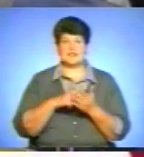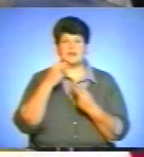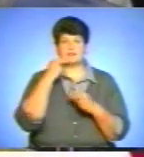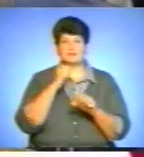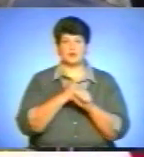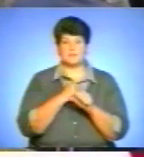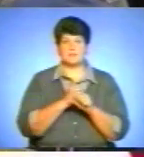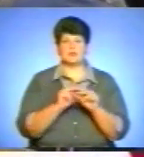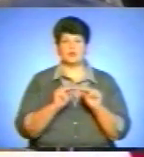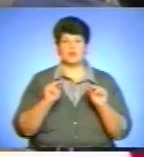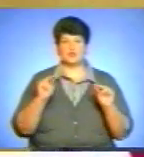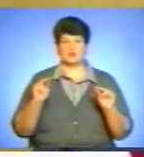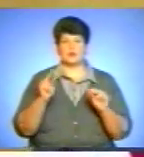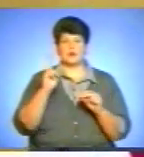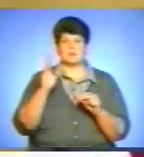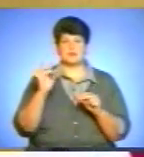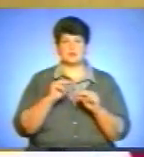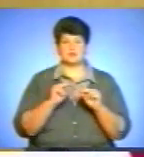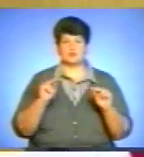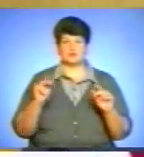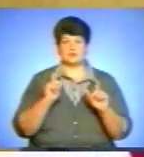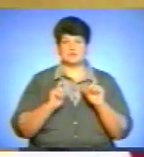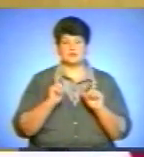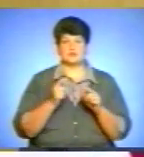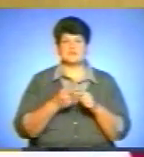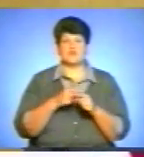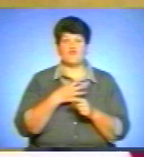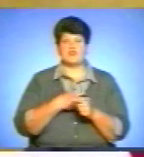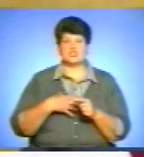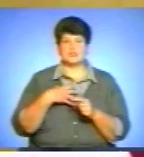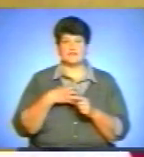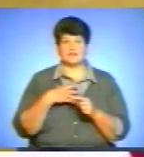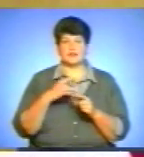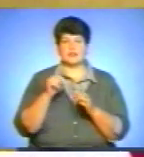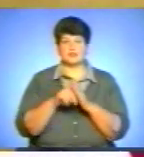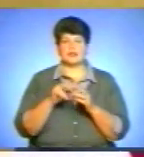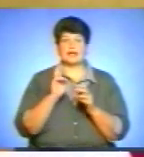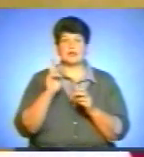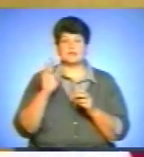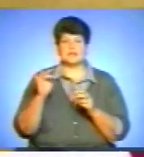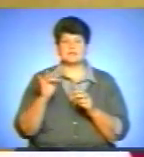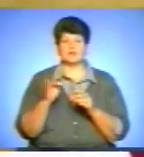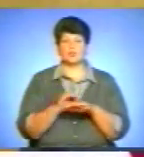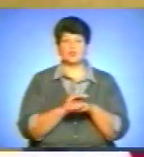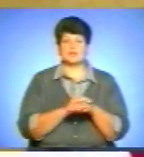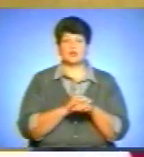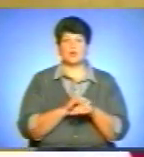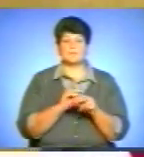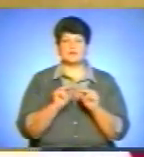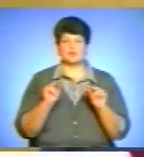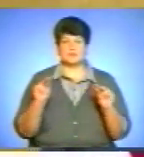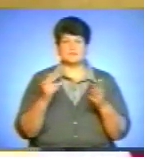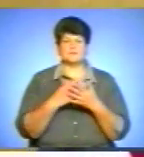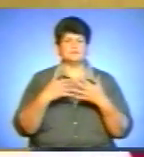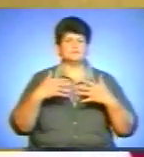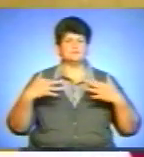Кременецького педагогічного інституту. До найважливі речі про Кременецький педагогічний інститут, гуманітарно-педагогічний. Так от, ходять різні